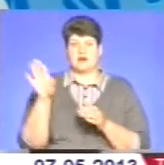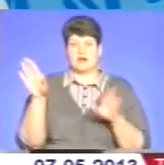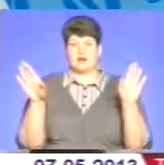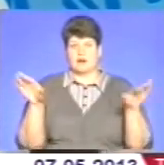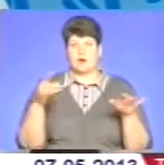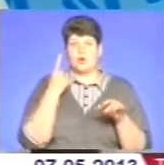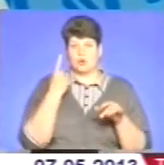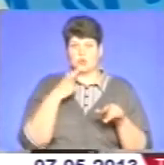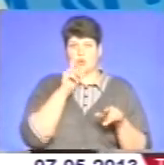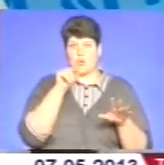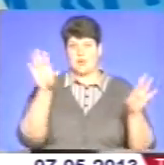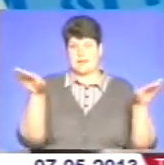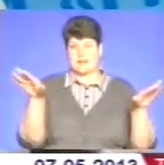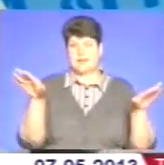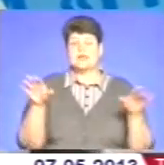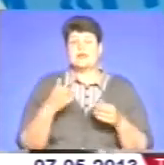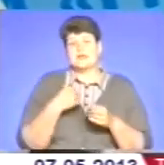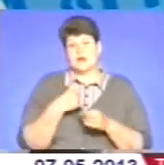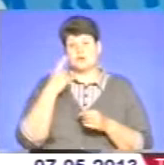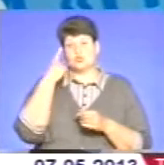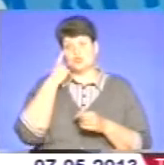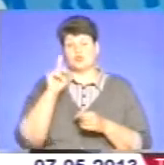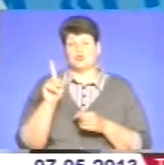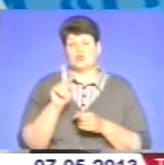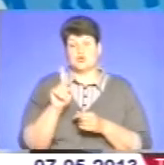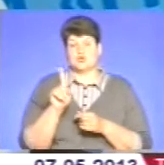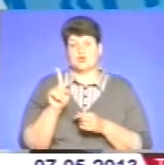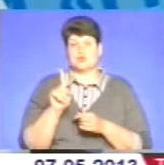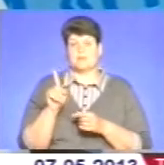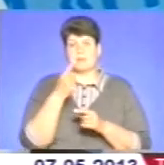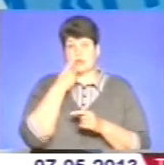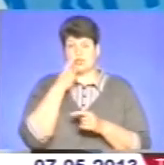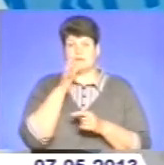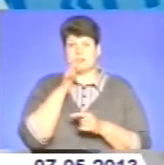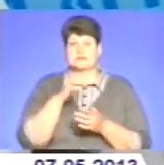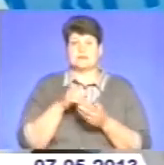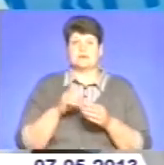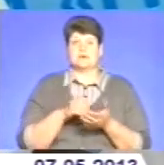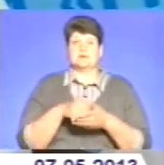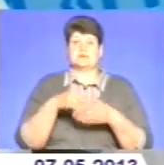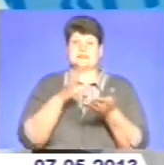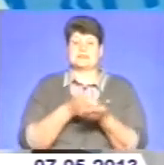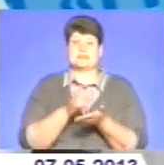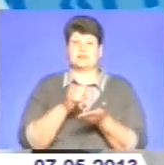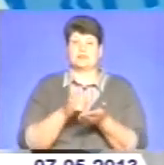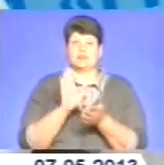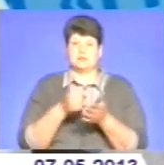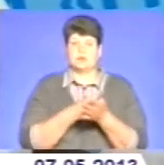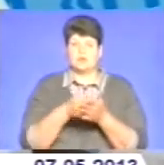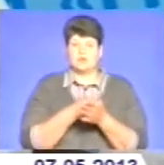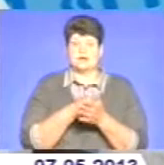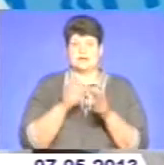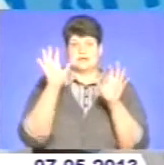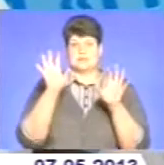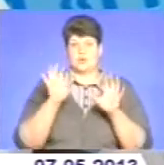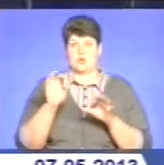велике. І я думаю, що найближчим часом подамо за реєструю законопроекту, будемо вибіювати, щоб він